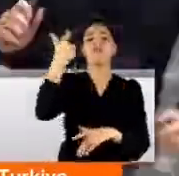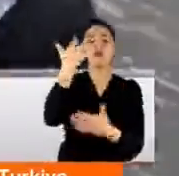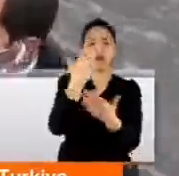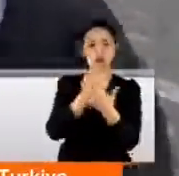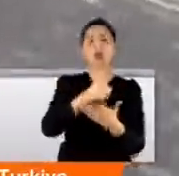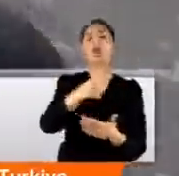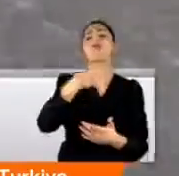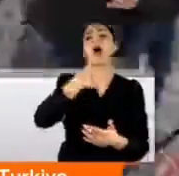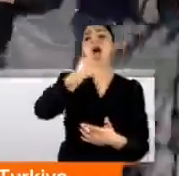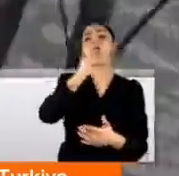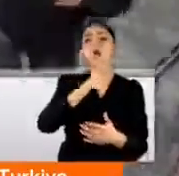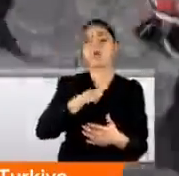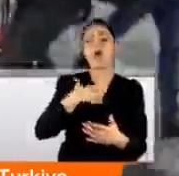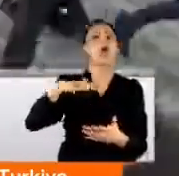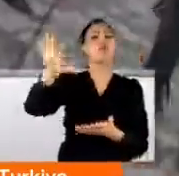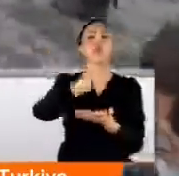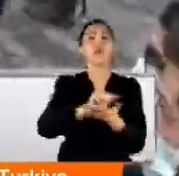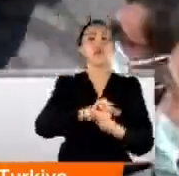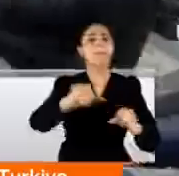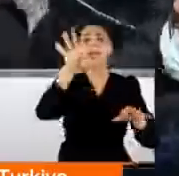sosyal medyaya kim verdi bilmiyorum dedi.